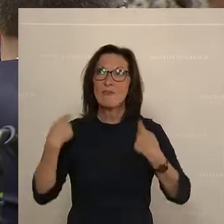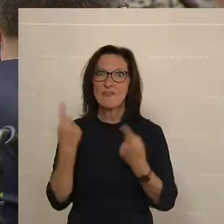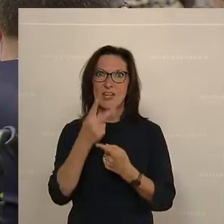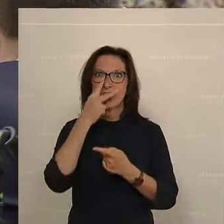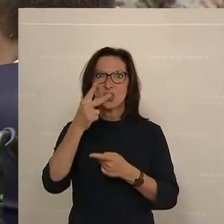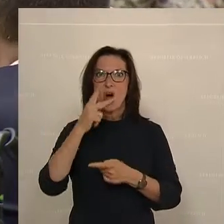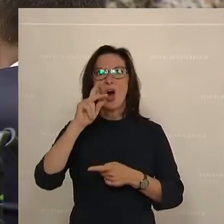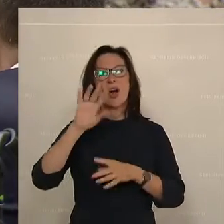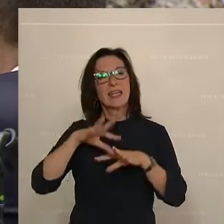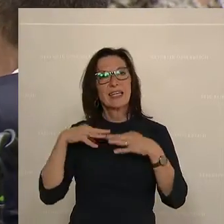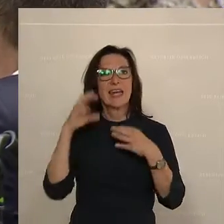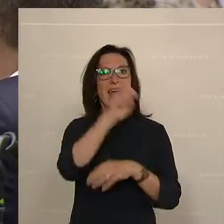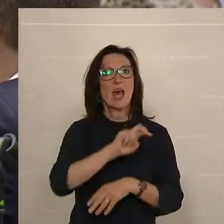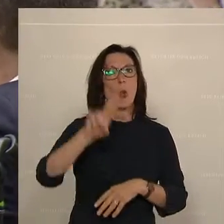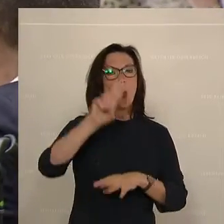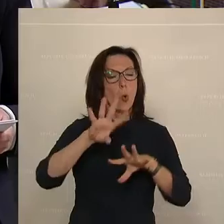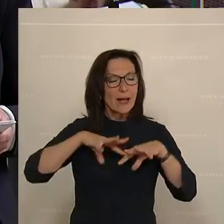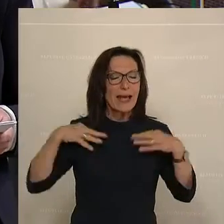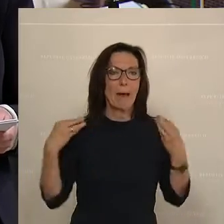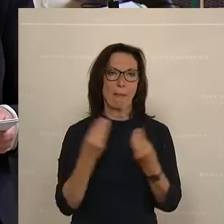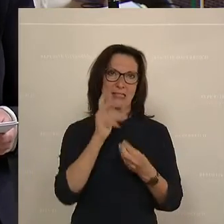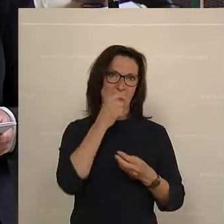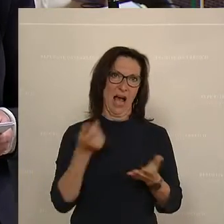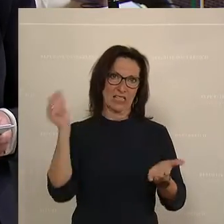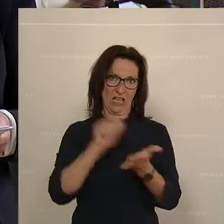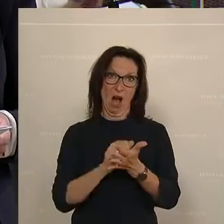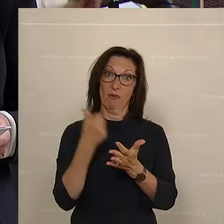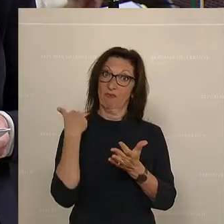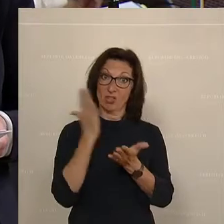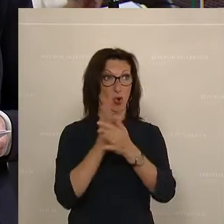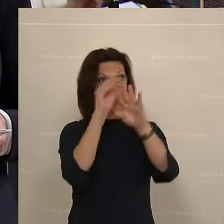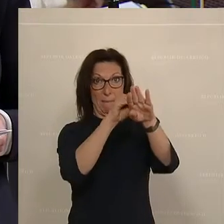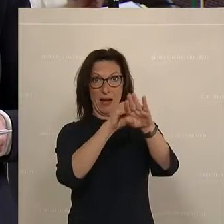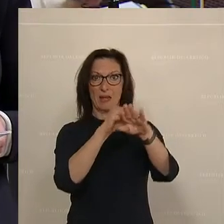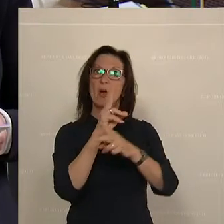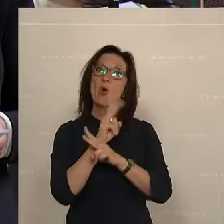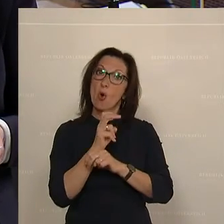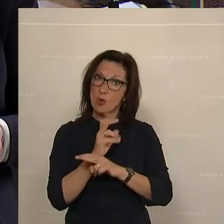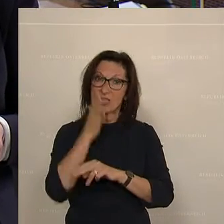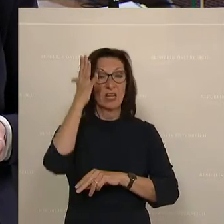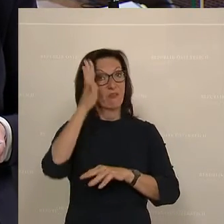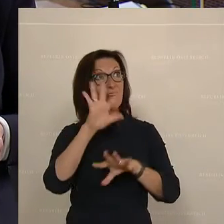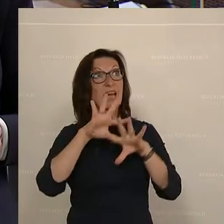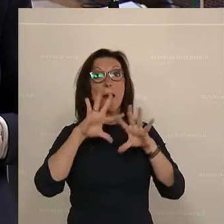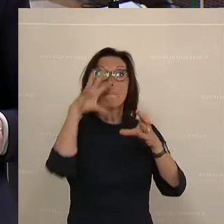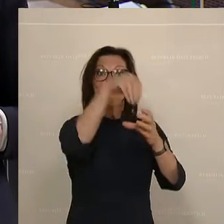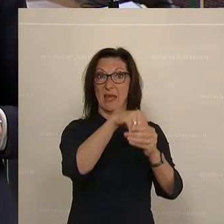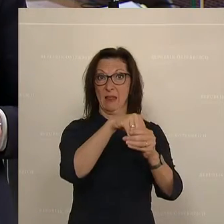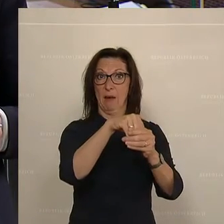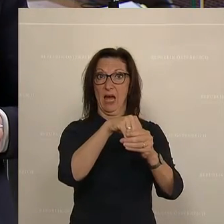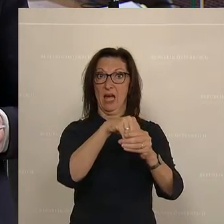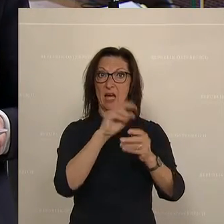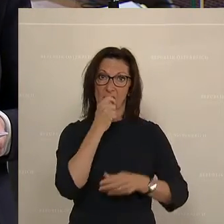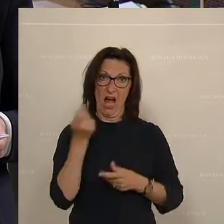Gasankauf der Europäischen Union. Wir haben bereits gemeldet, dass Österreich gemeinsam Gas kaufen wird. Und ich sage das auch